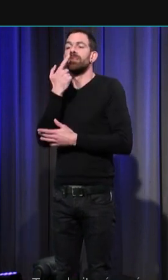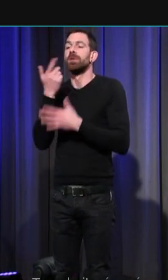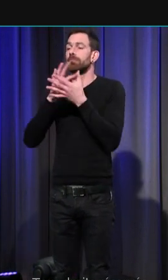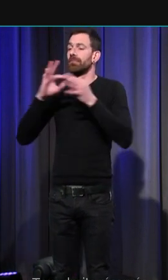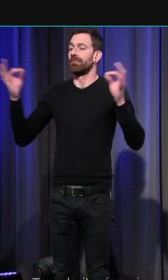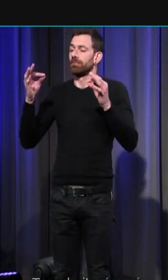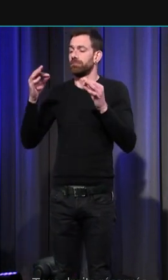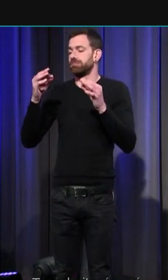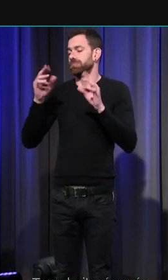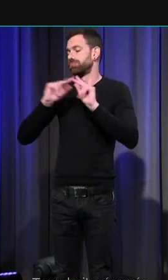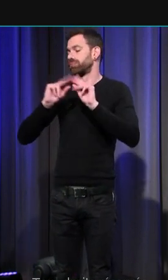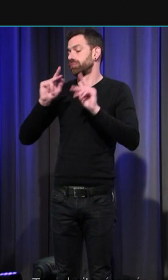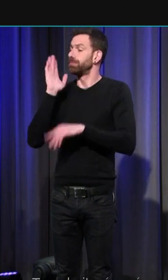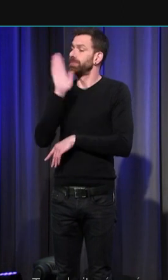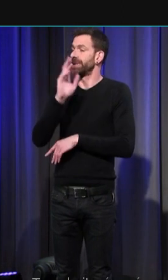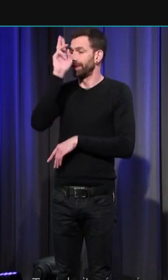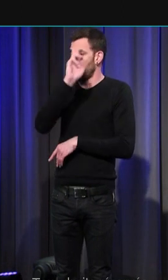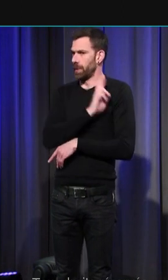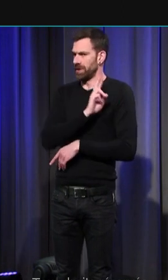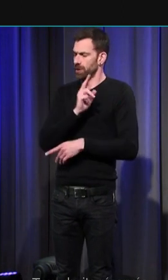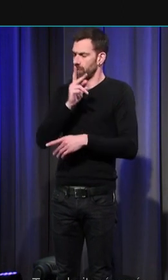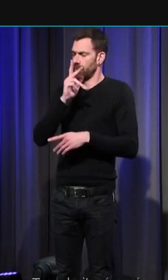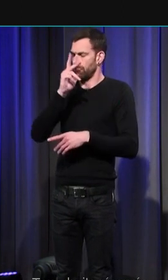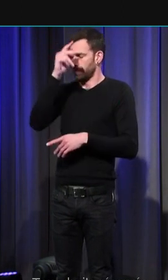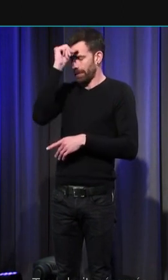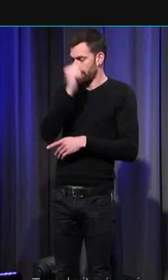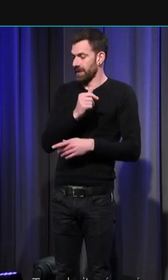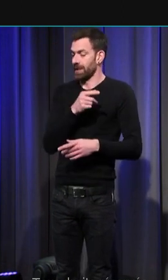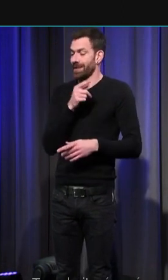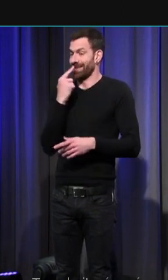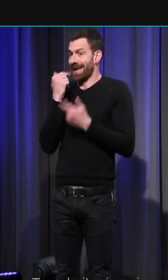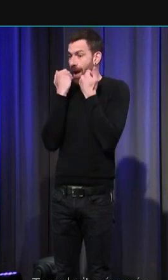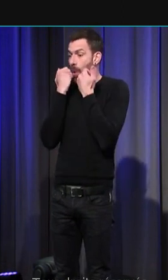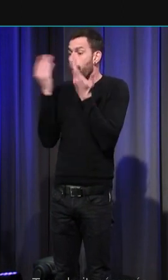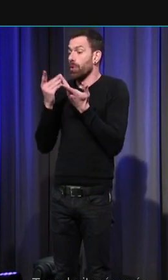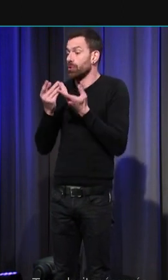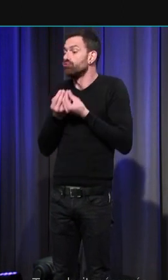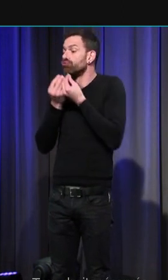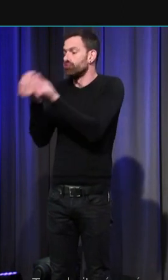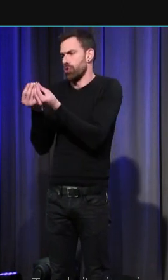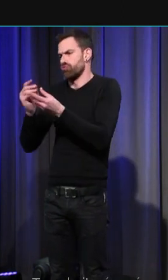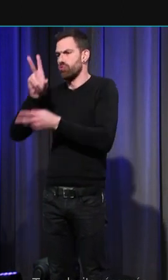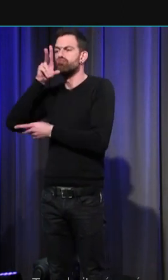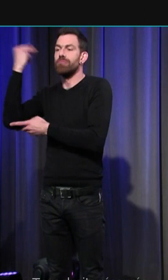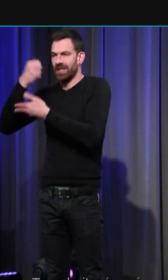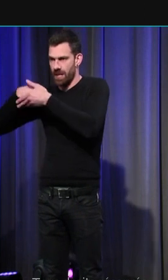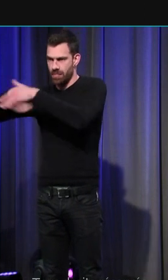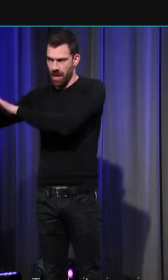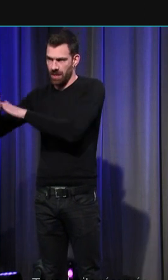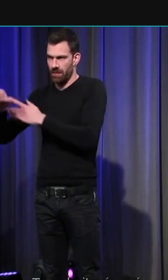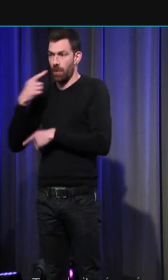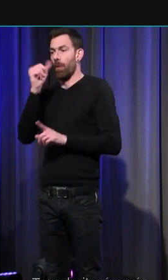ecclésiastique la honte est le premier moment de la nouvelle humanité après la chute du péché